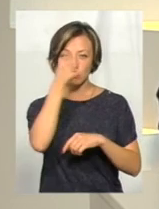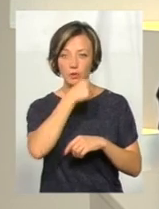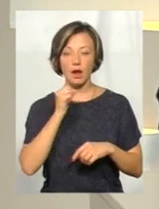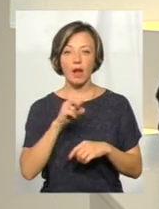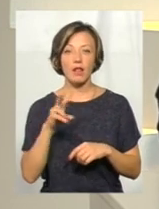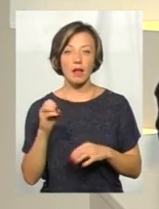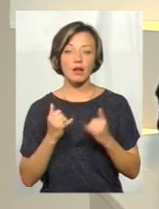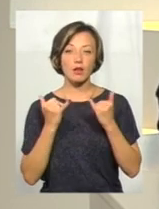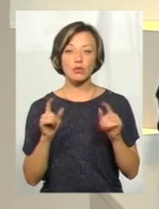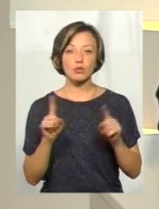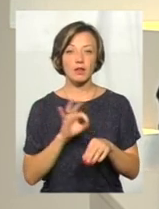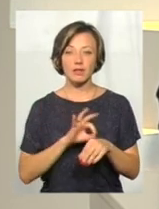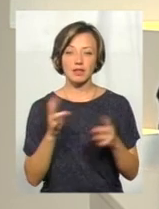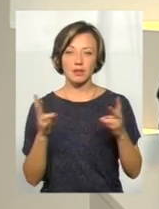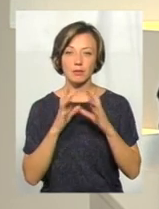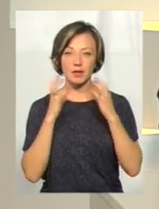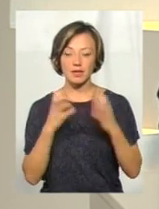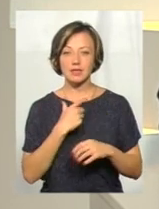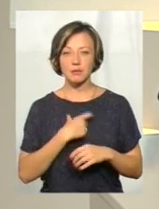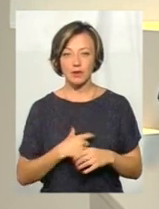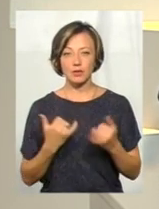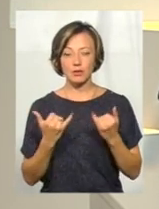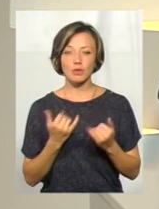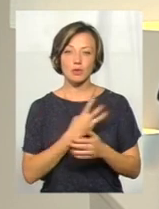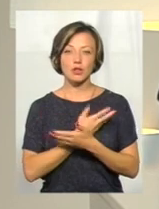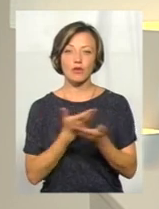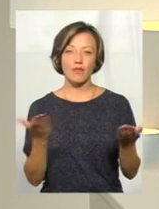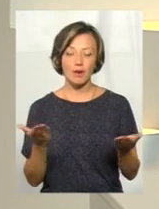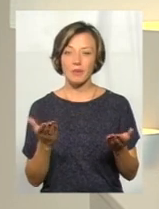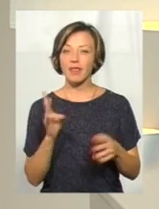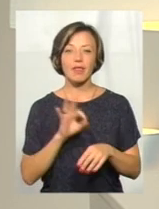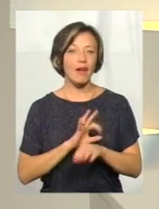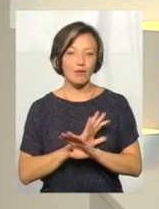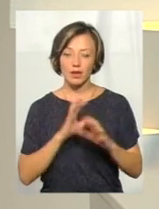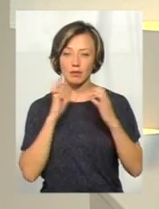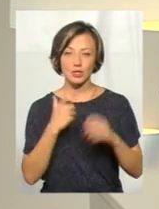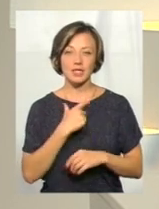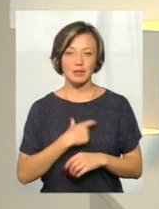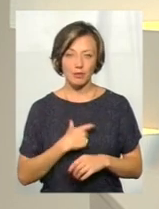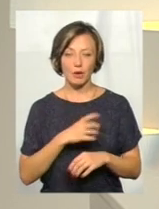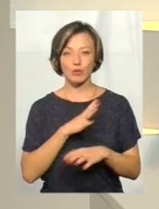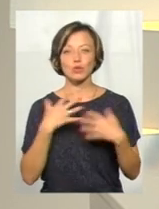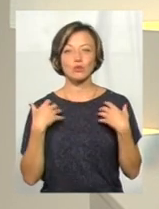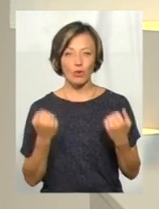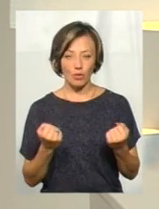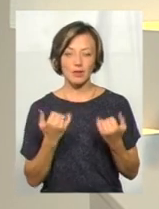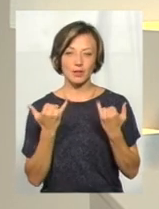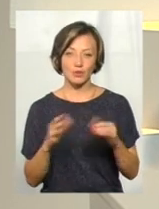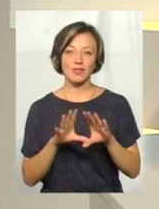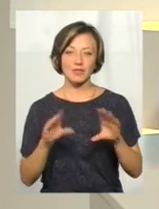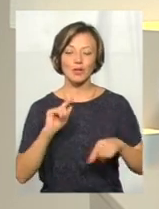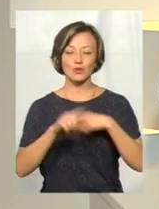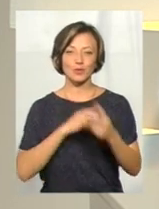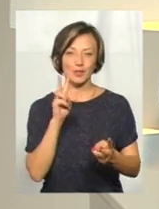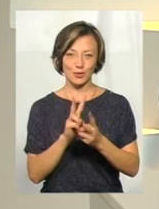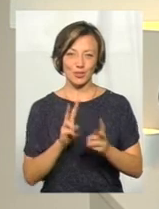Але для того, щоб не хворіти, треба берегти себе. І сьогодні бажаю вам все ж таки не хворіти, бережіть себе, будьте здорові. На сьогодні все, до